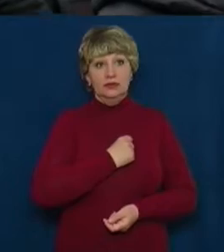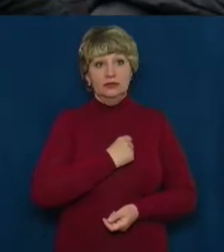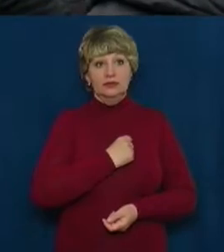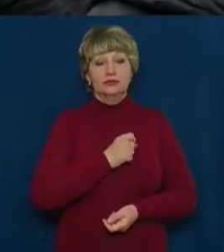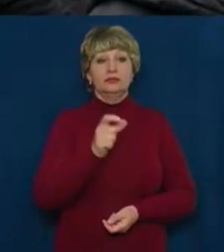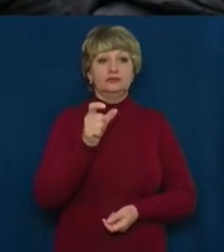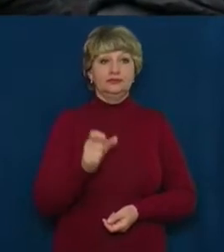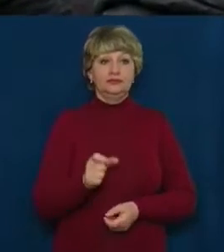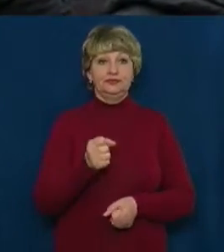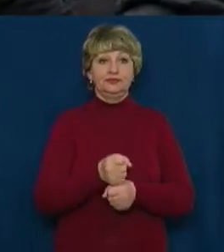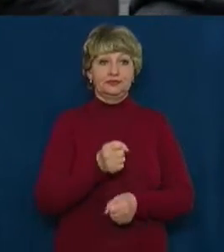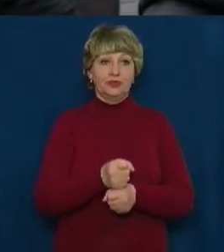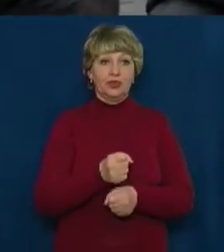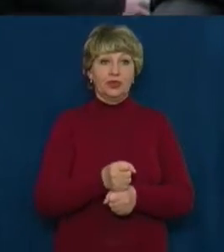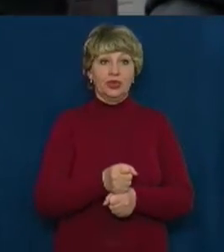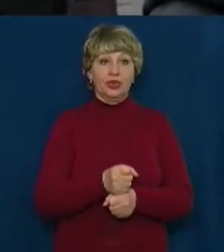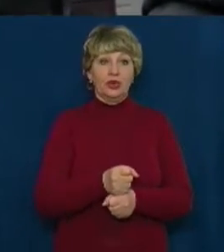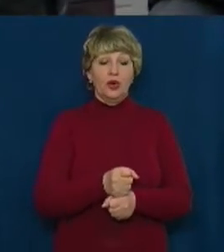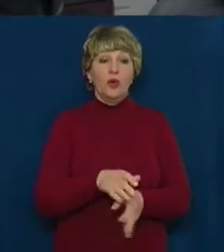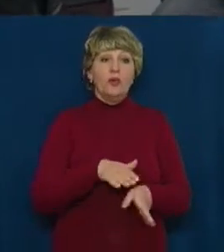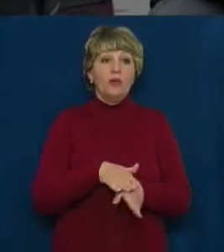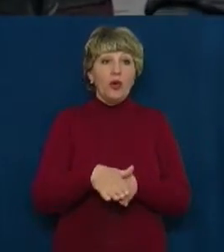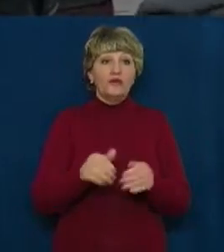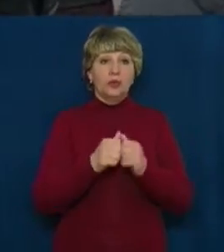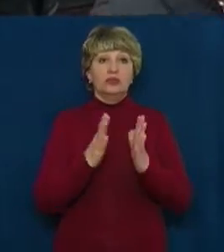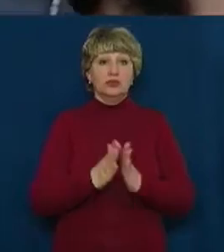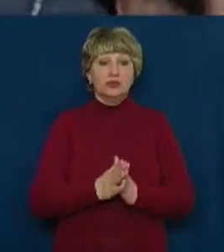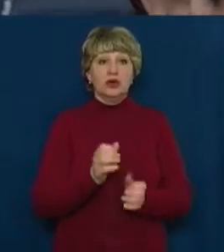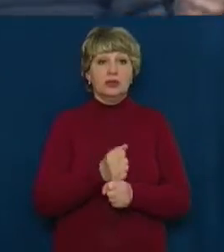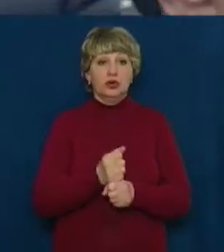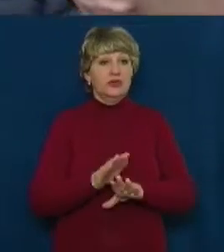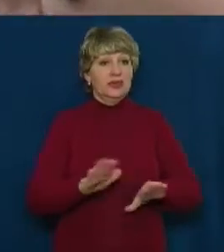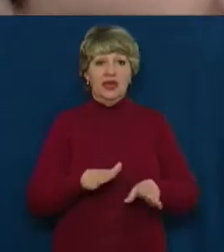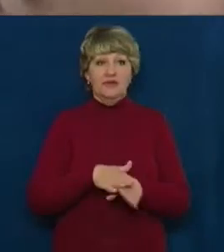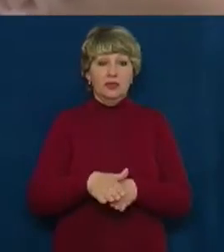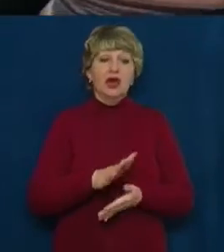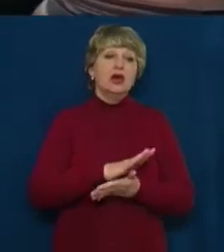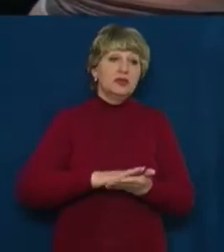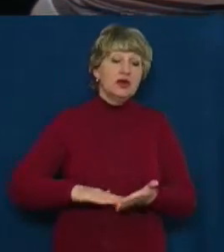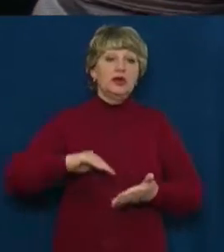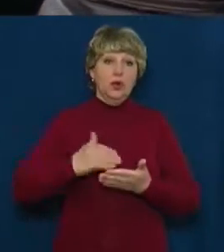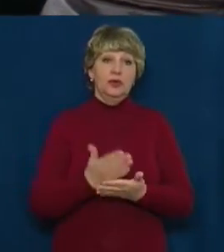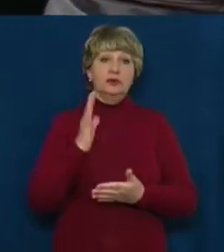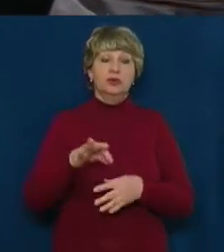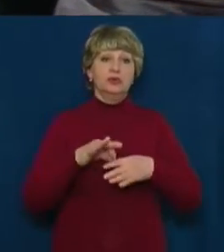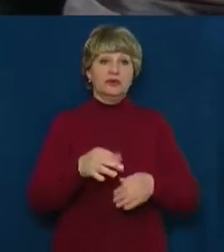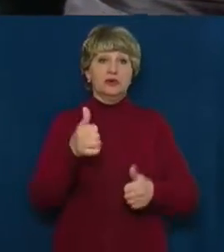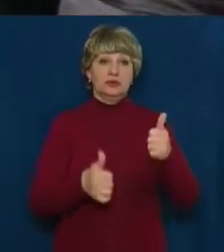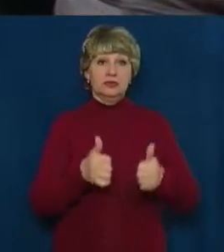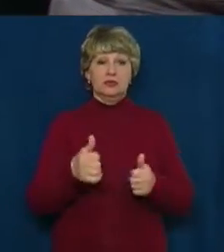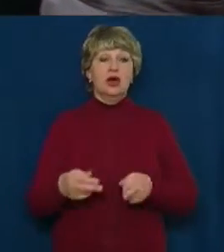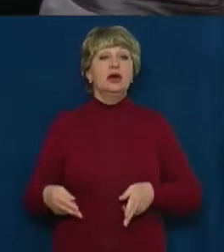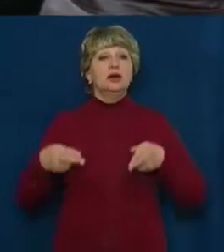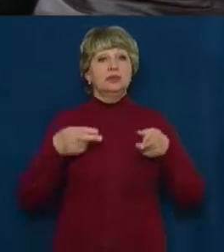в повному обсязі роботи не виконав. Далі будемо проводити тендер. Приїхав і голова Чорнобаївської